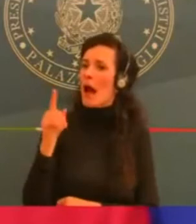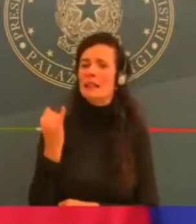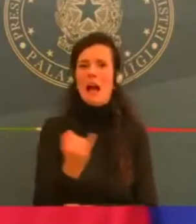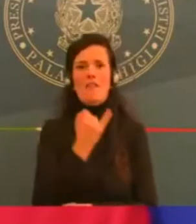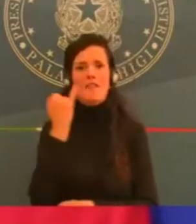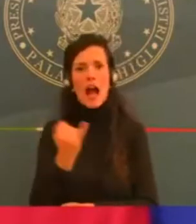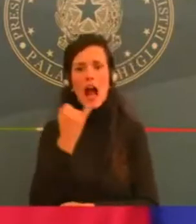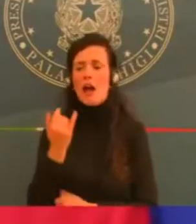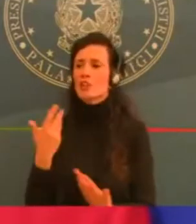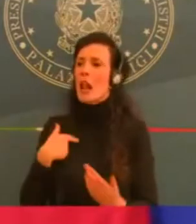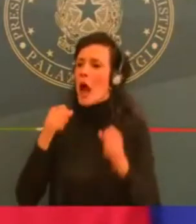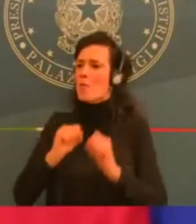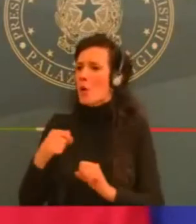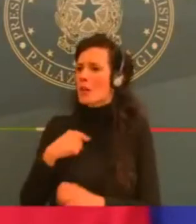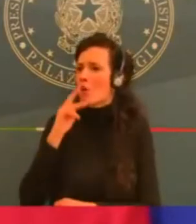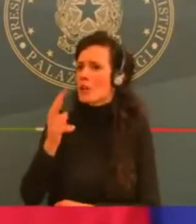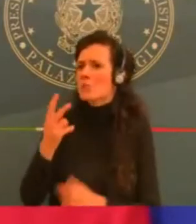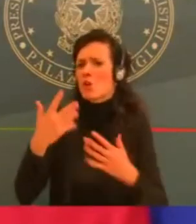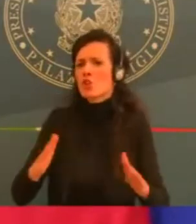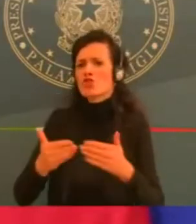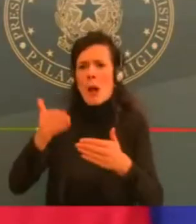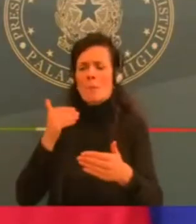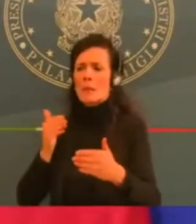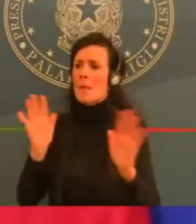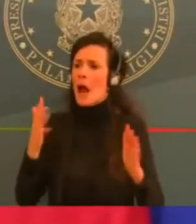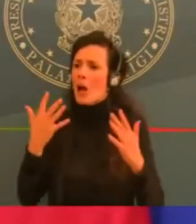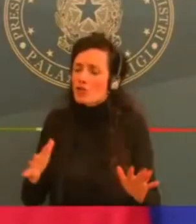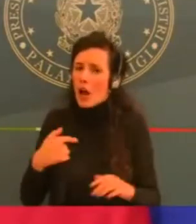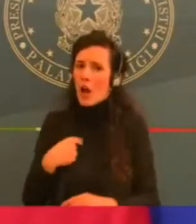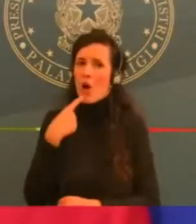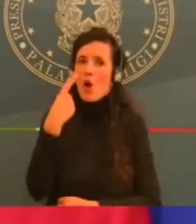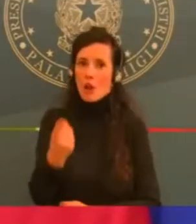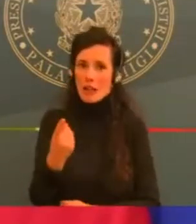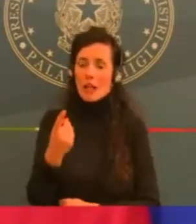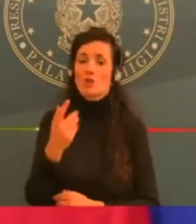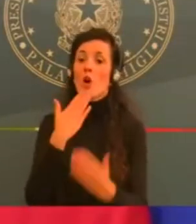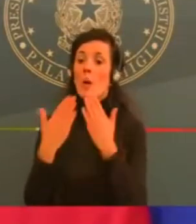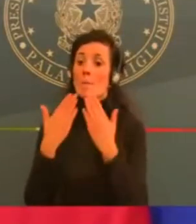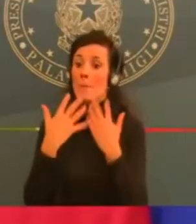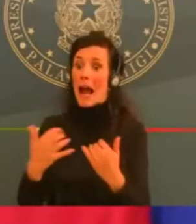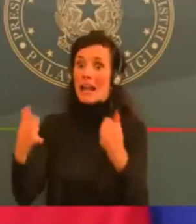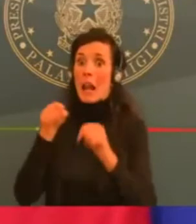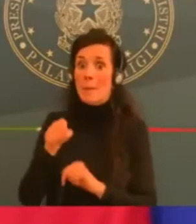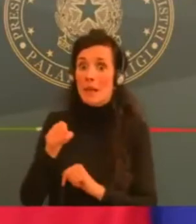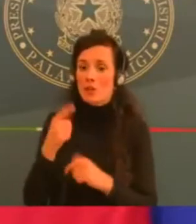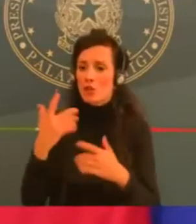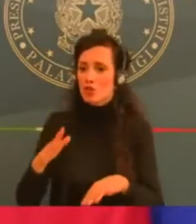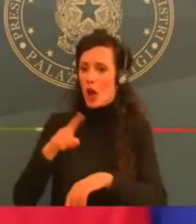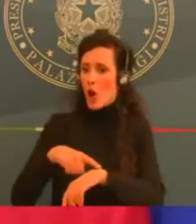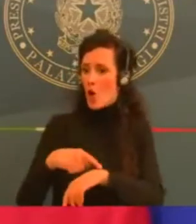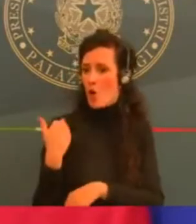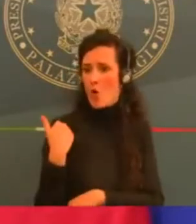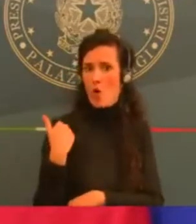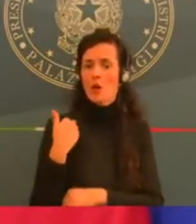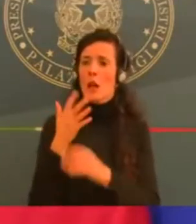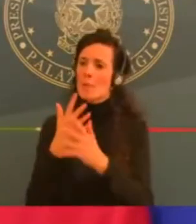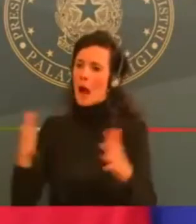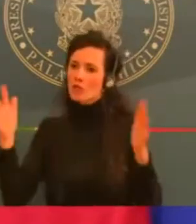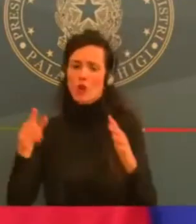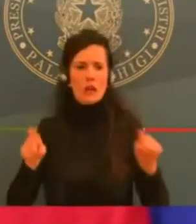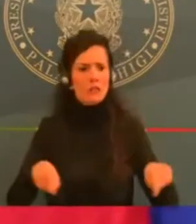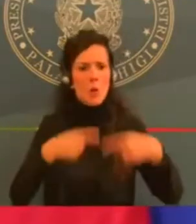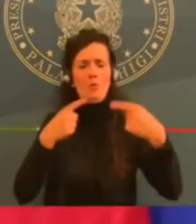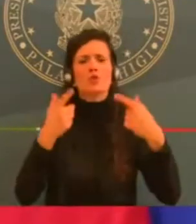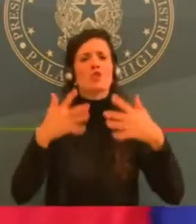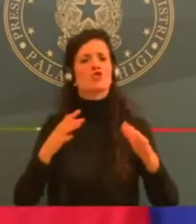maggioranza e opposizione stanno lavorando, allacremente per mettere a punto è già il lavoro che hanno fatto sui quattro decreti ristori.